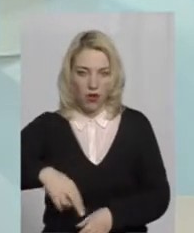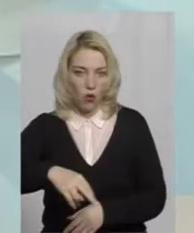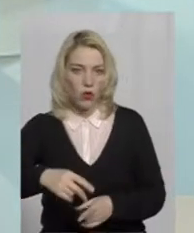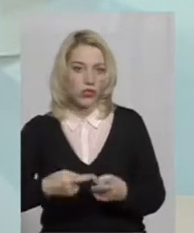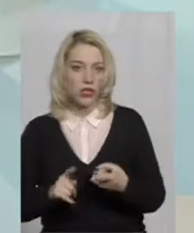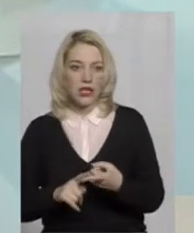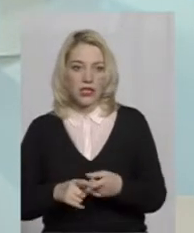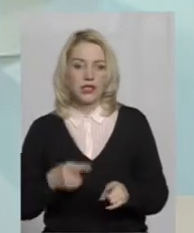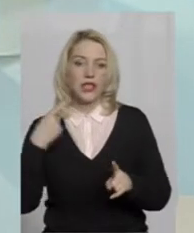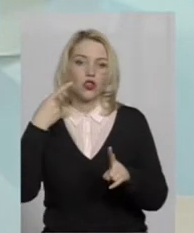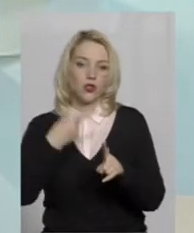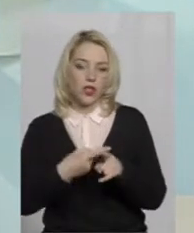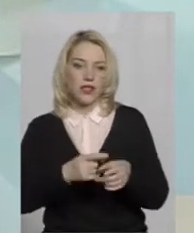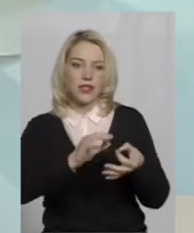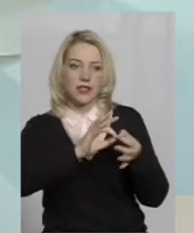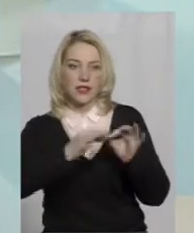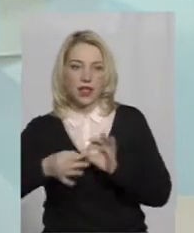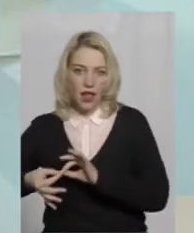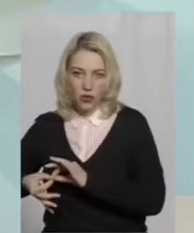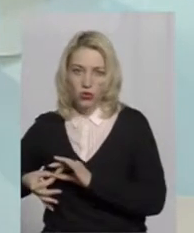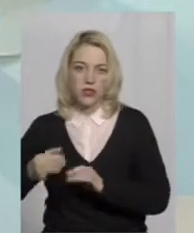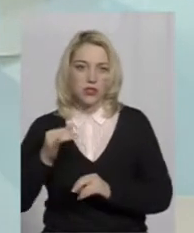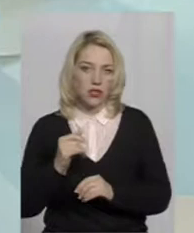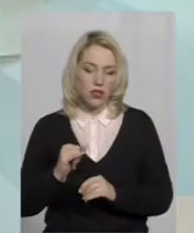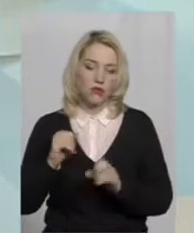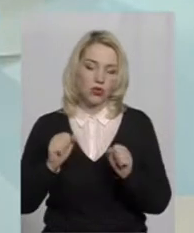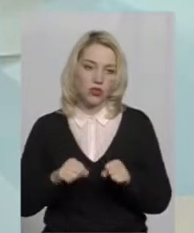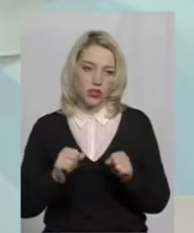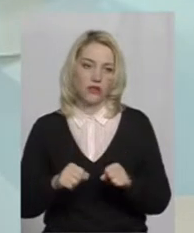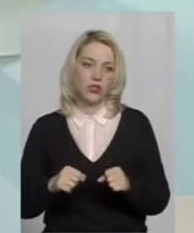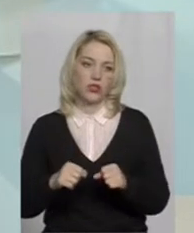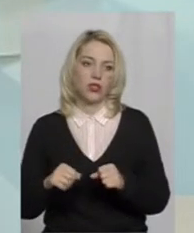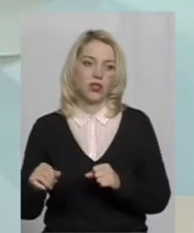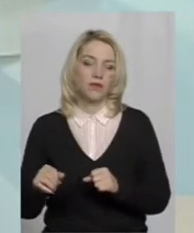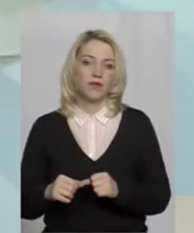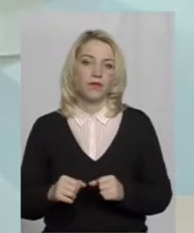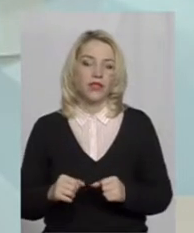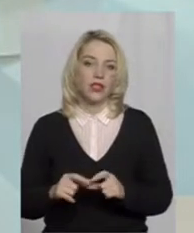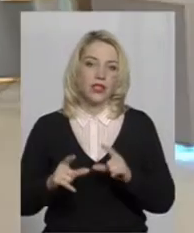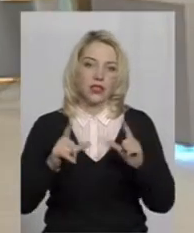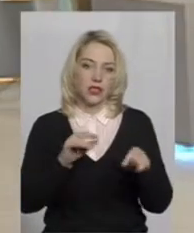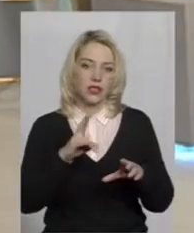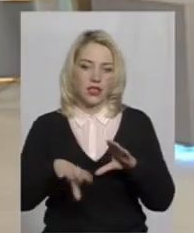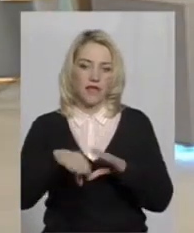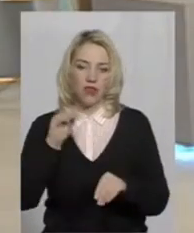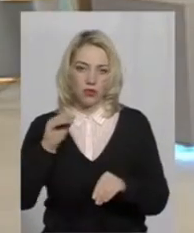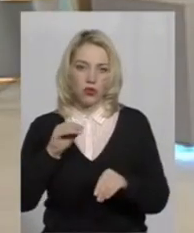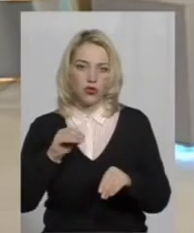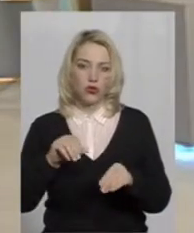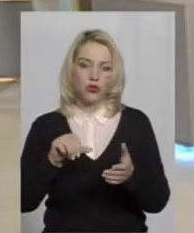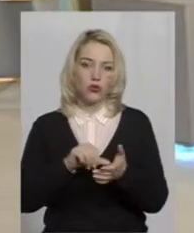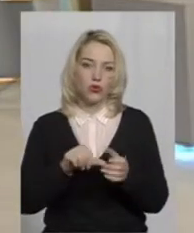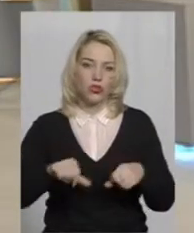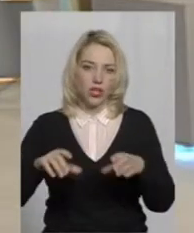додає складності, можливості відвідати виборчу дільницю. А от почули в сюжеті, що діє